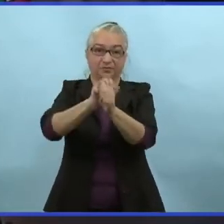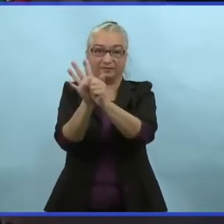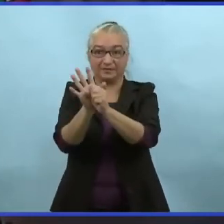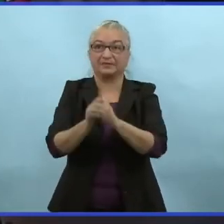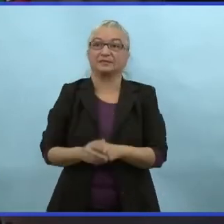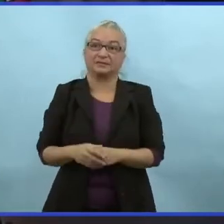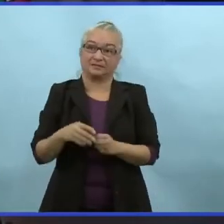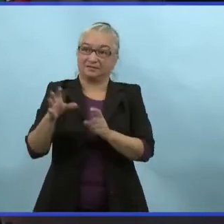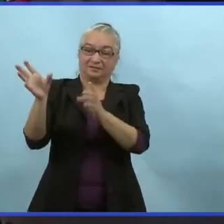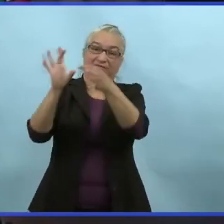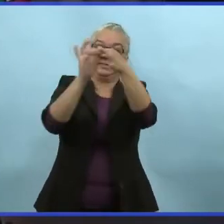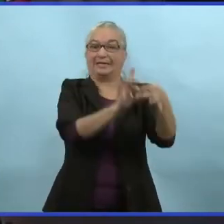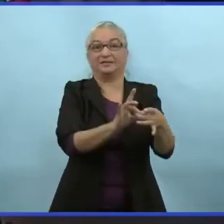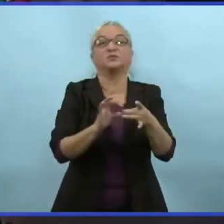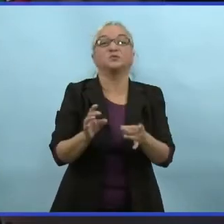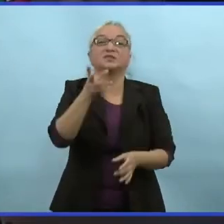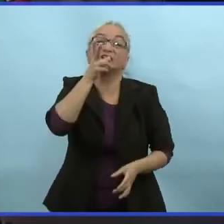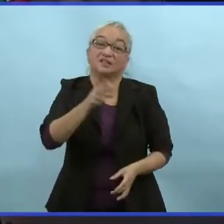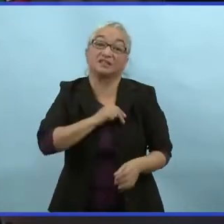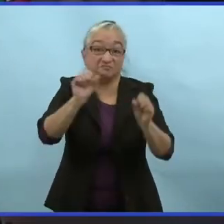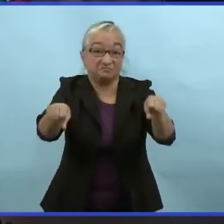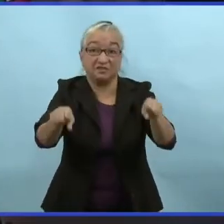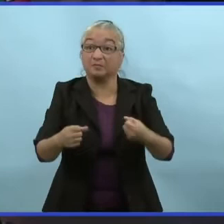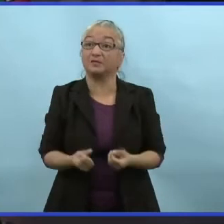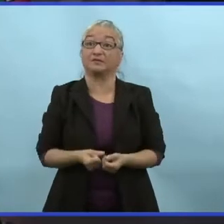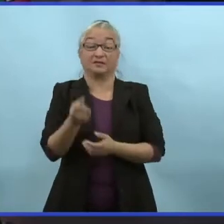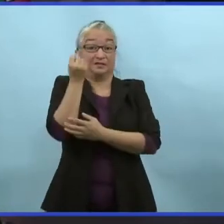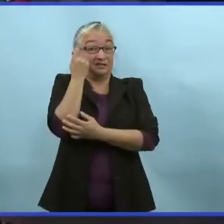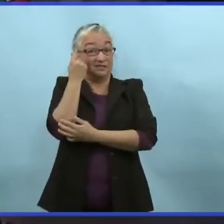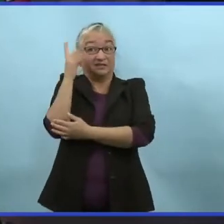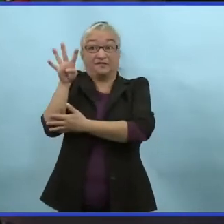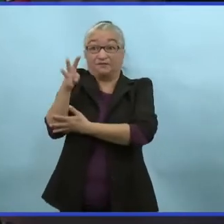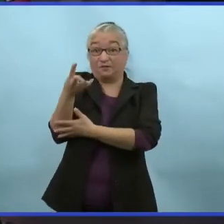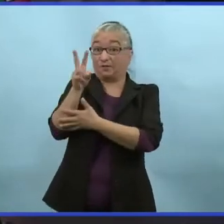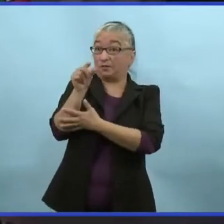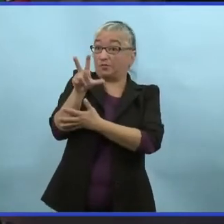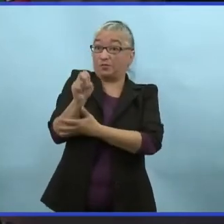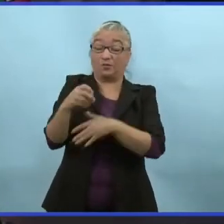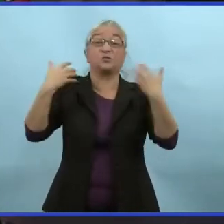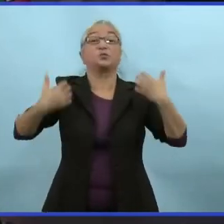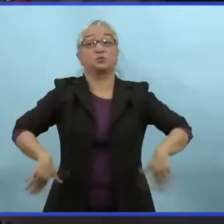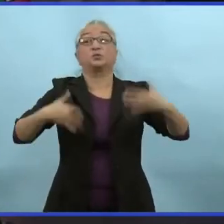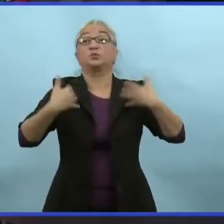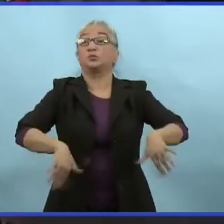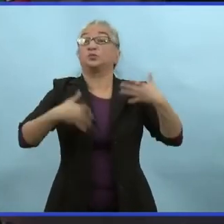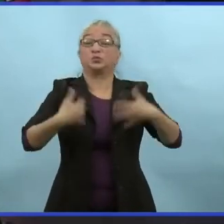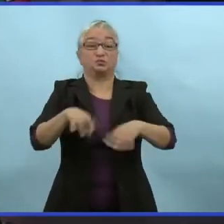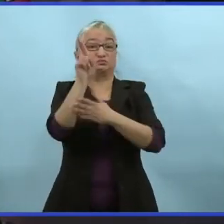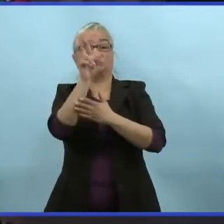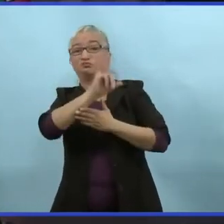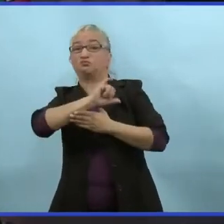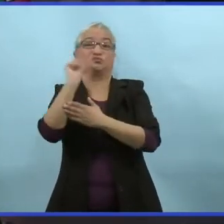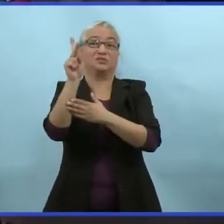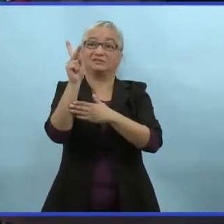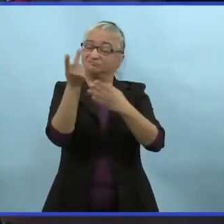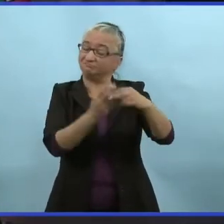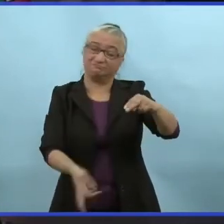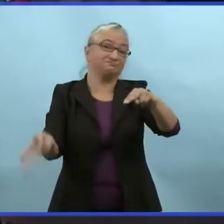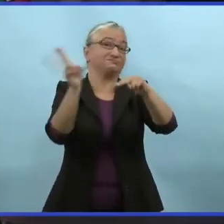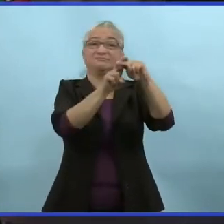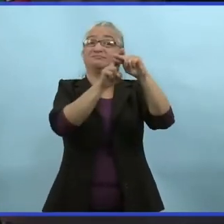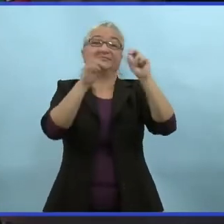ces tendances. On n'a pas fini avec la quatrième vague. On est encore en danger. On est encore à